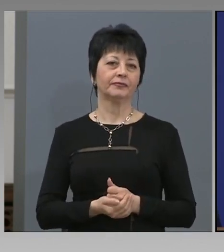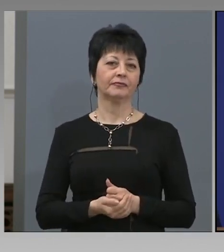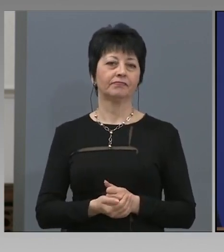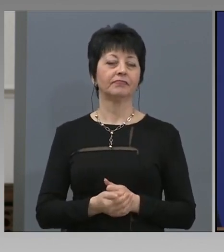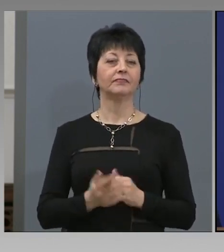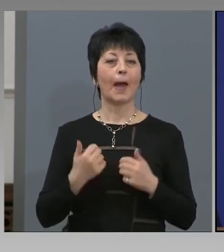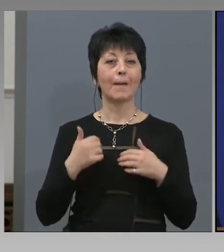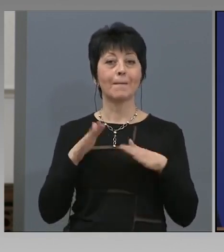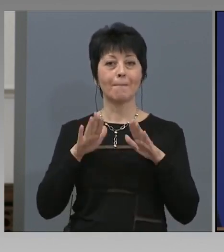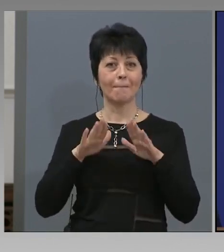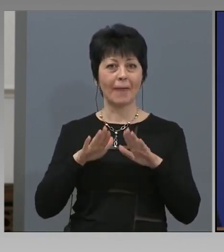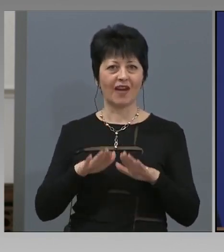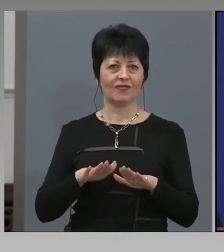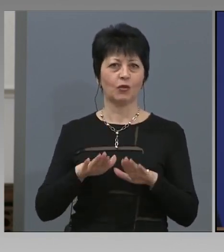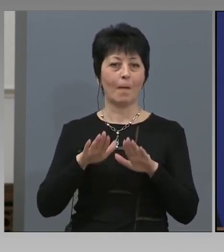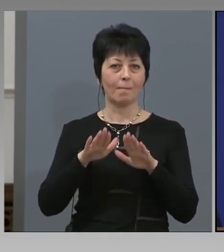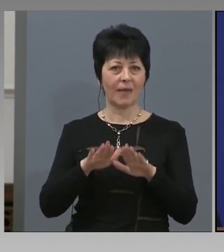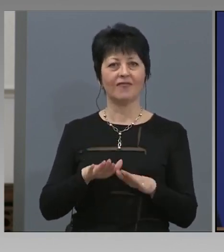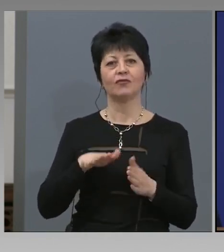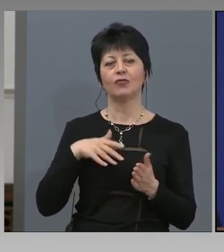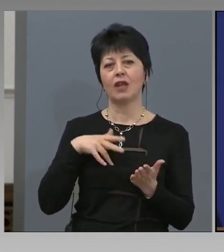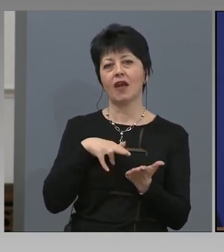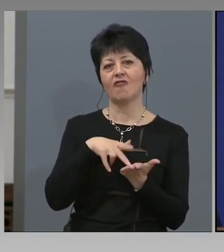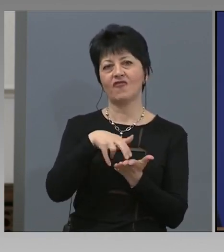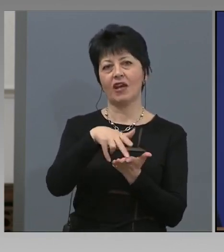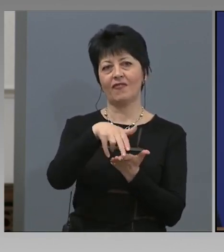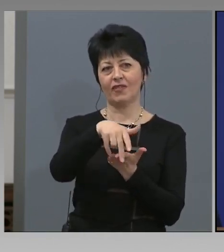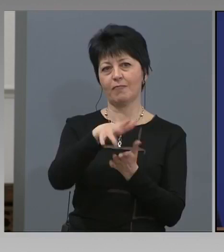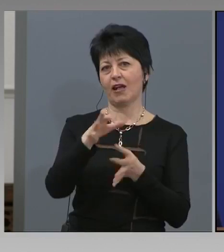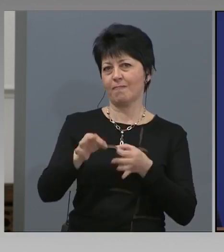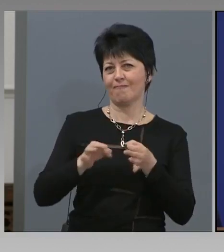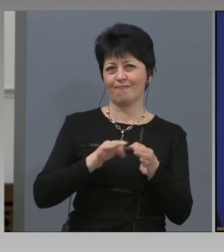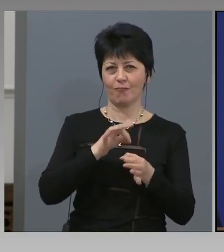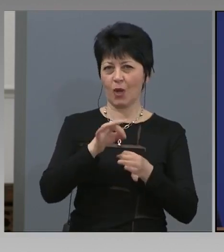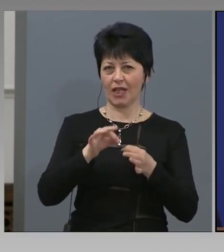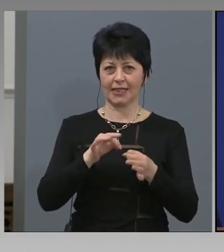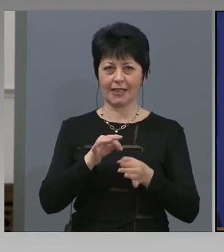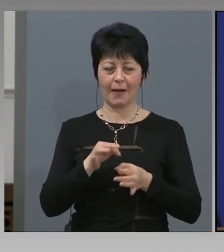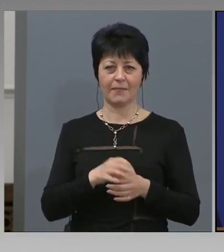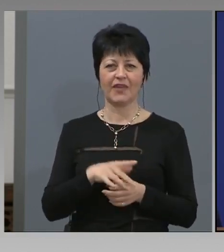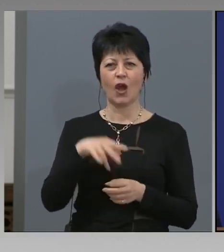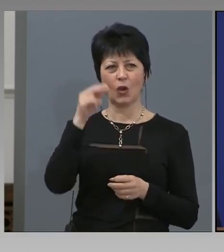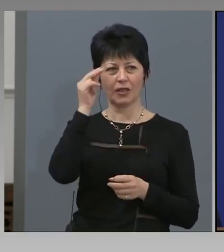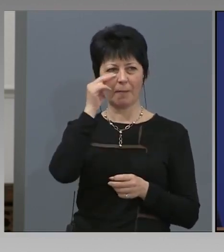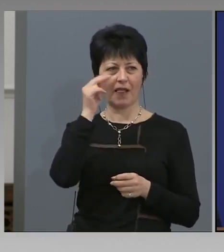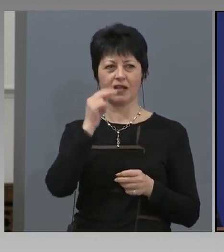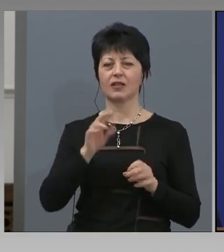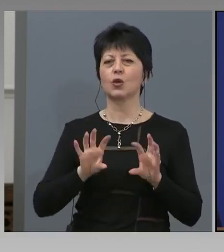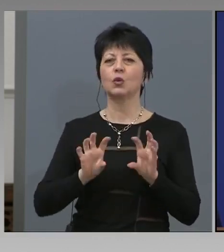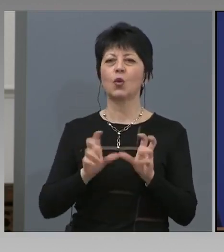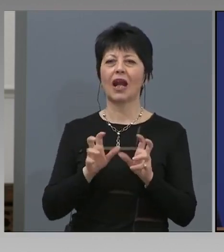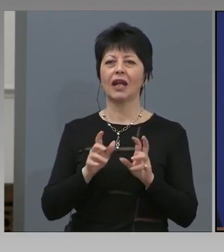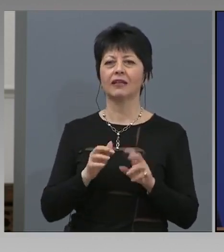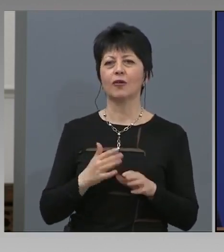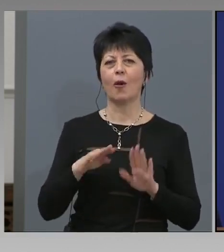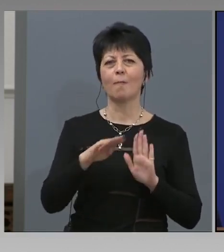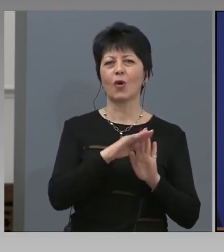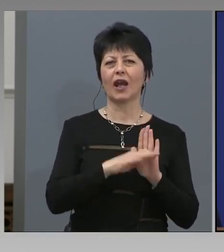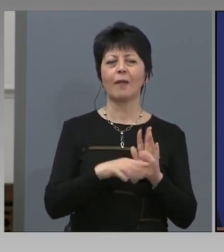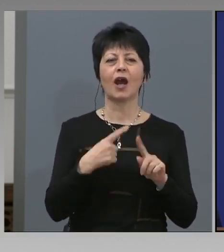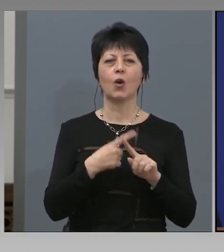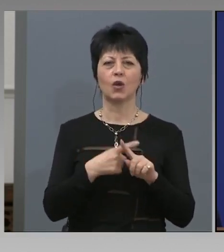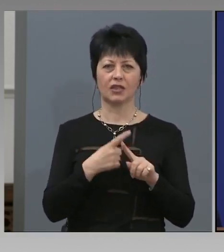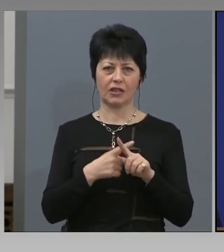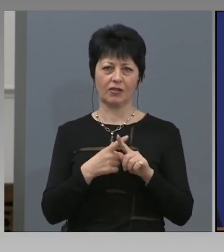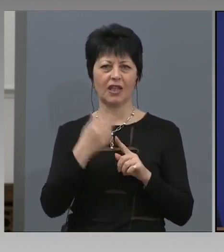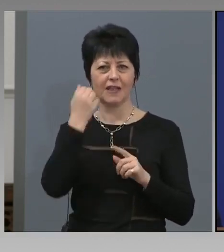Бавно вървиме на дата. Господин премьер, Българско национално радиопрограма Хоризонт. Използвам присъствието ви,